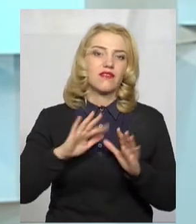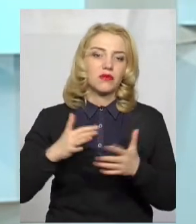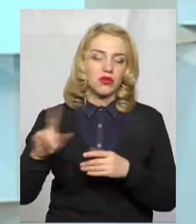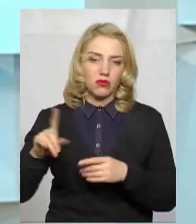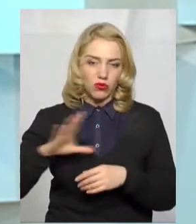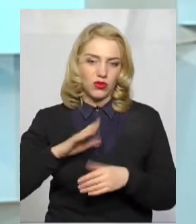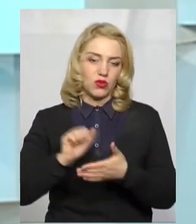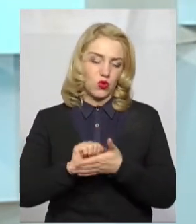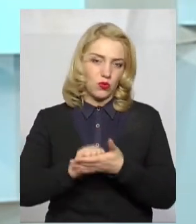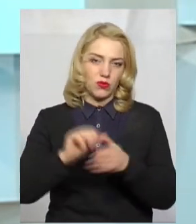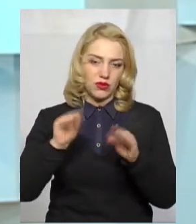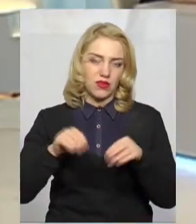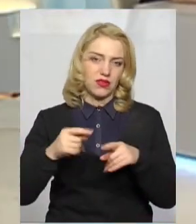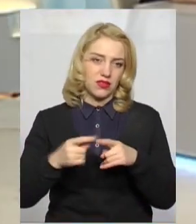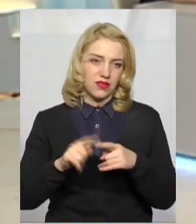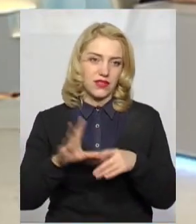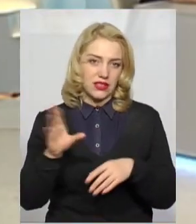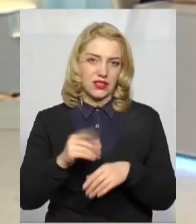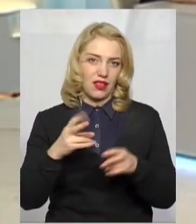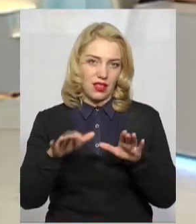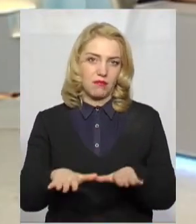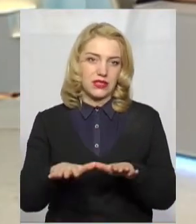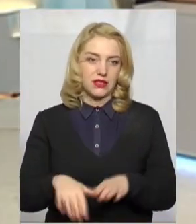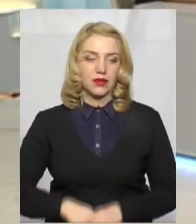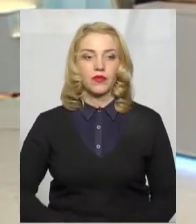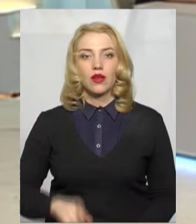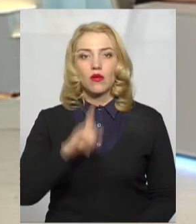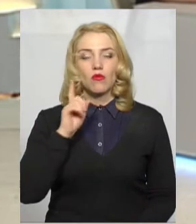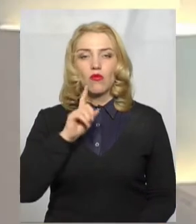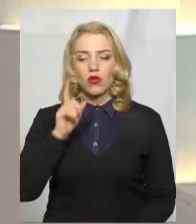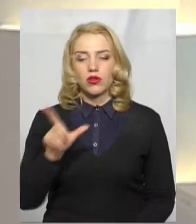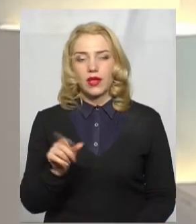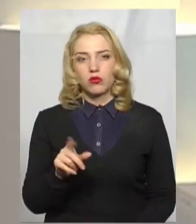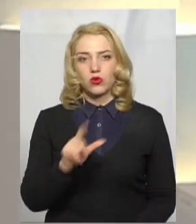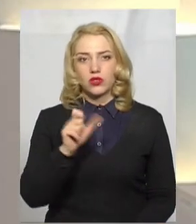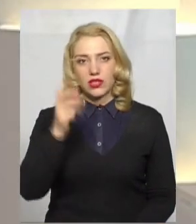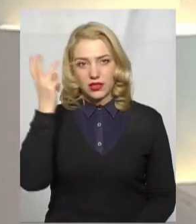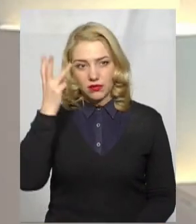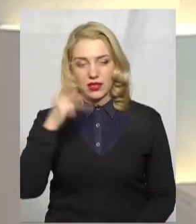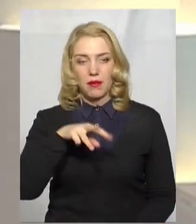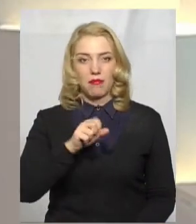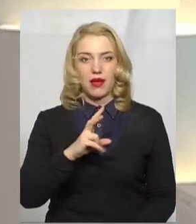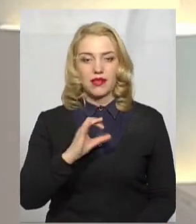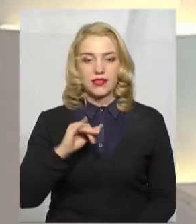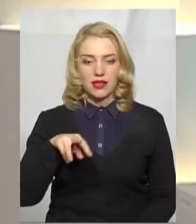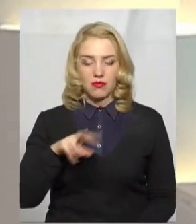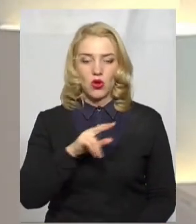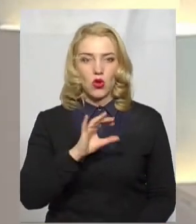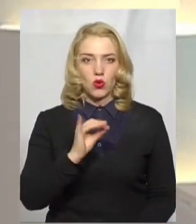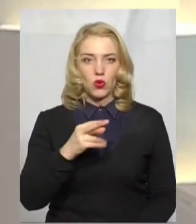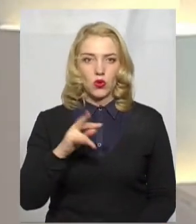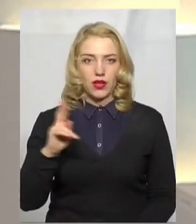досвідних пунктів. Зрозуміло. І от молоде подружжя із Хмельницького Максим і Юлія. 20 березня